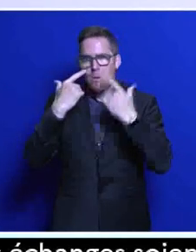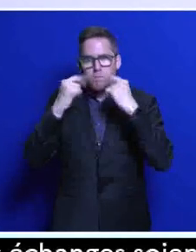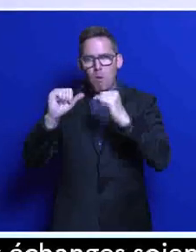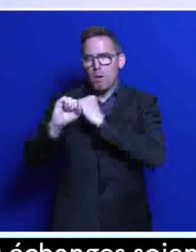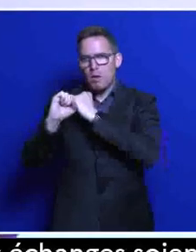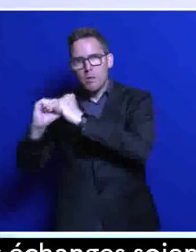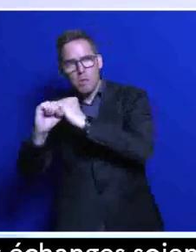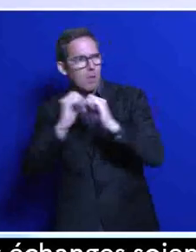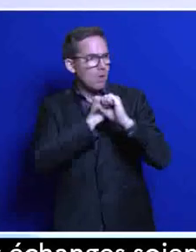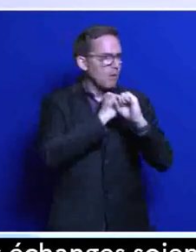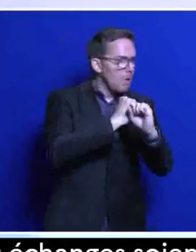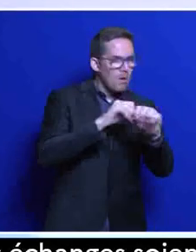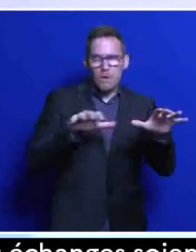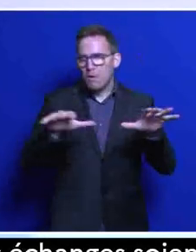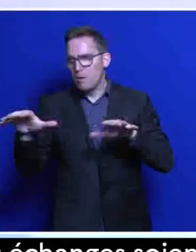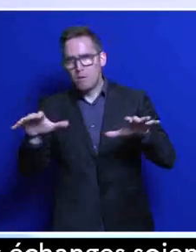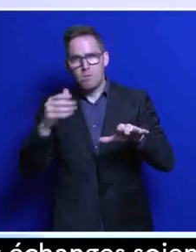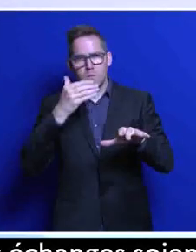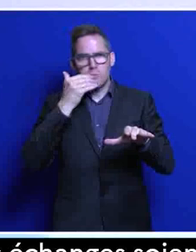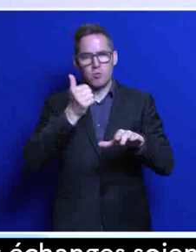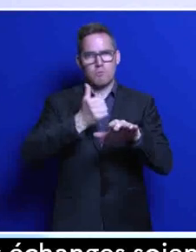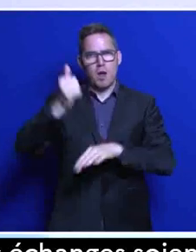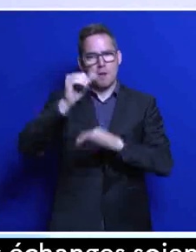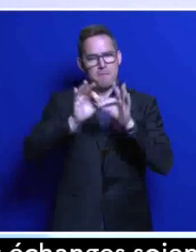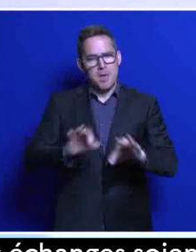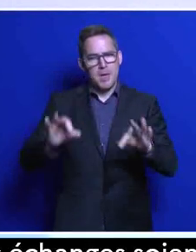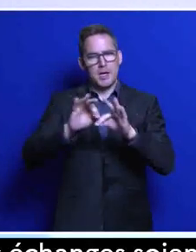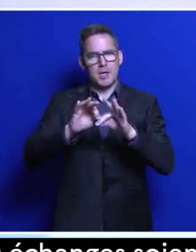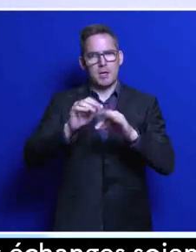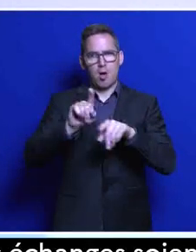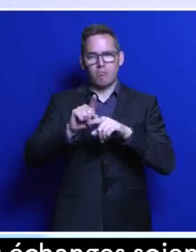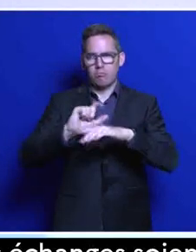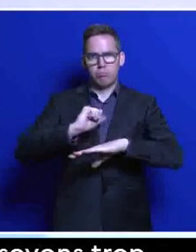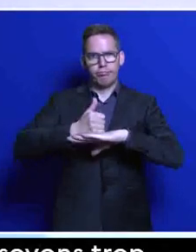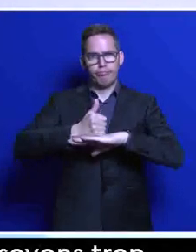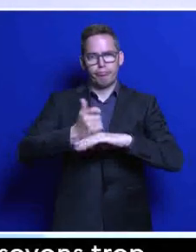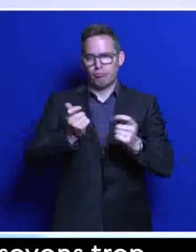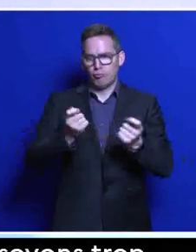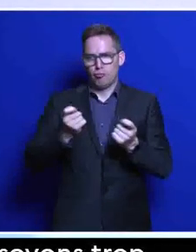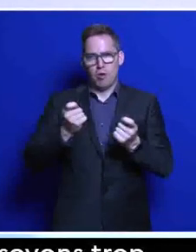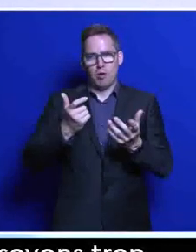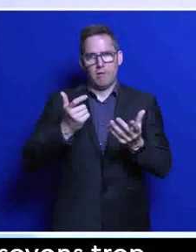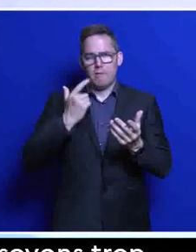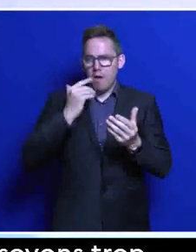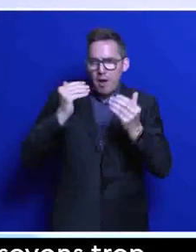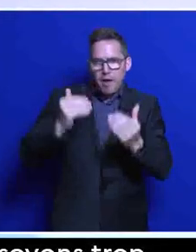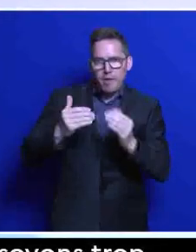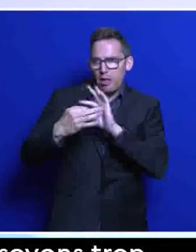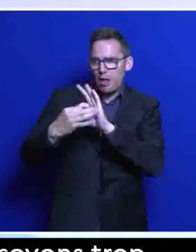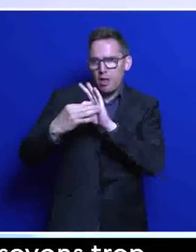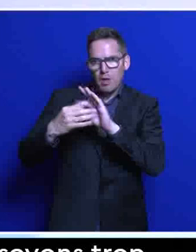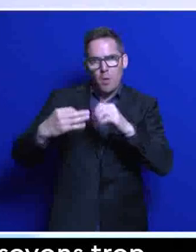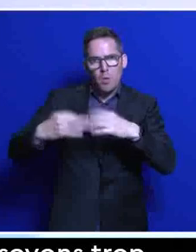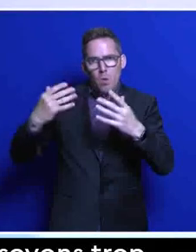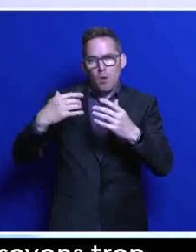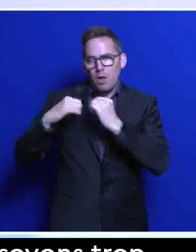Nous devrons chacun bâtir notre indépendance, notre souveraineté et éviter que les flux commerciaux se fassent au